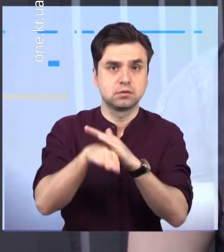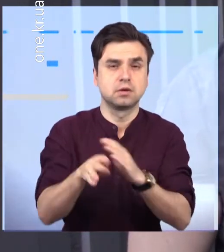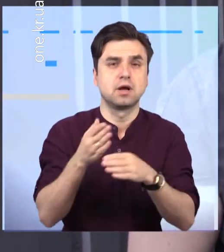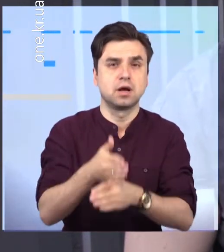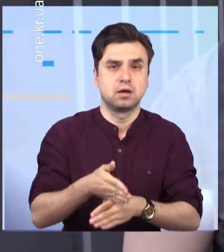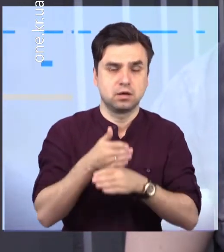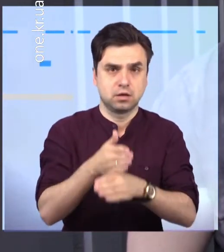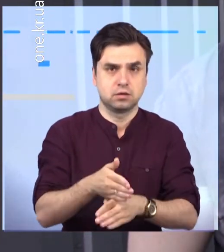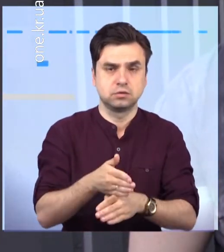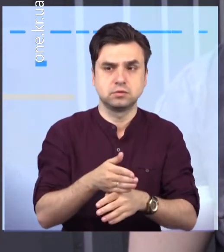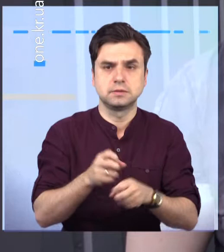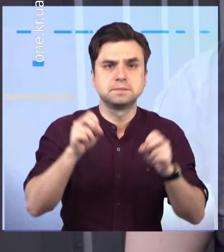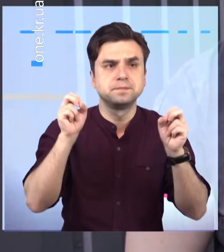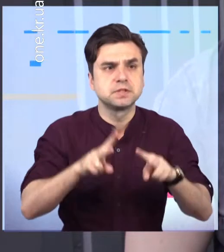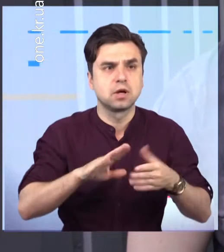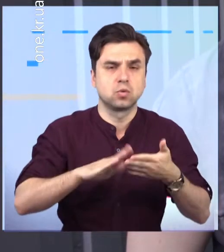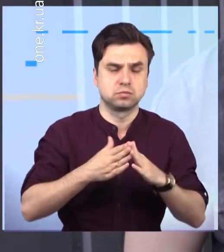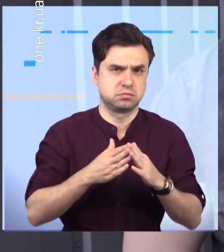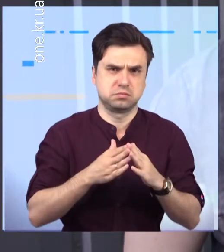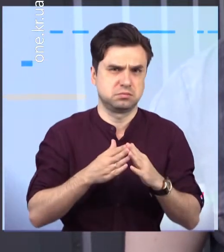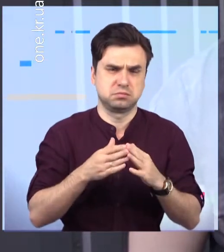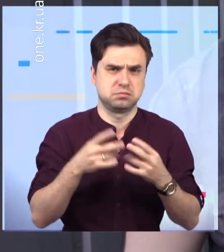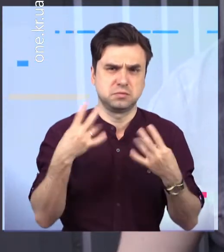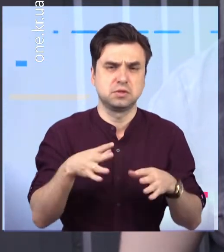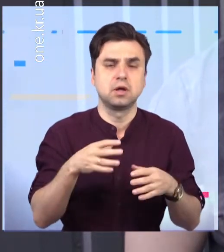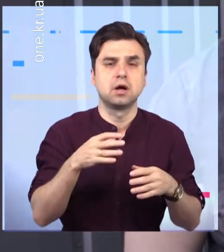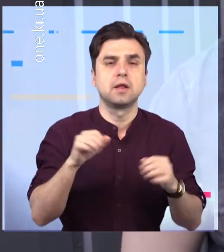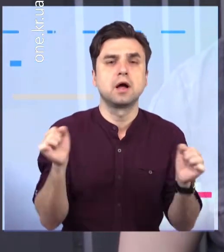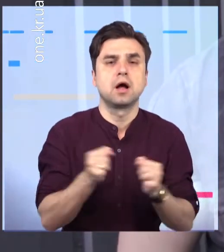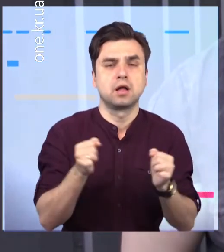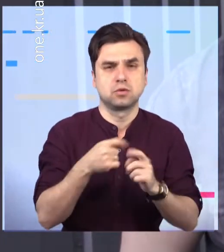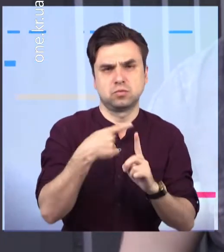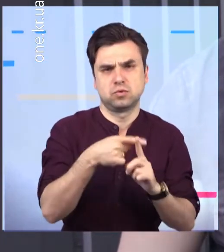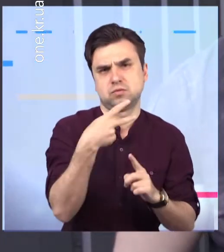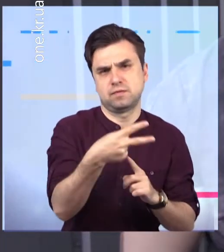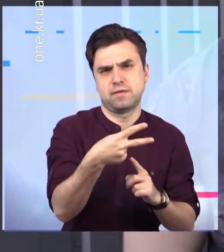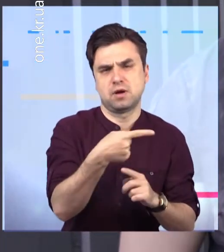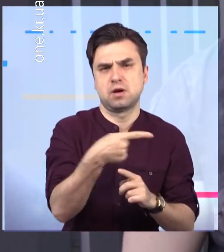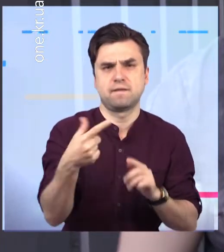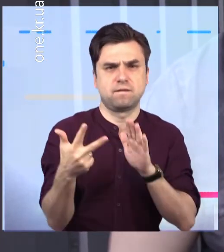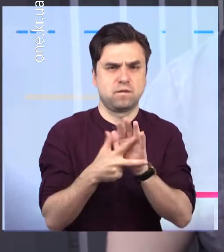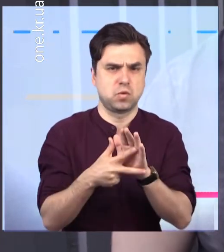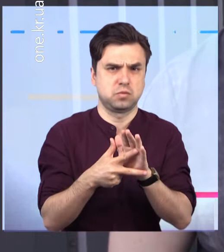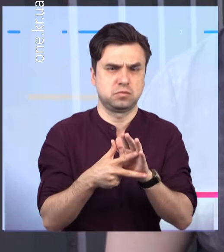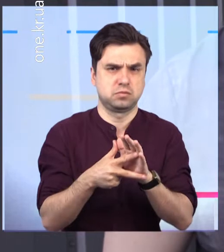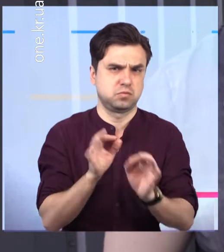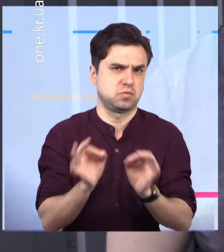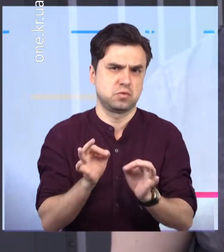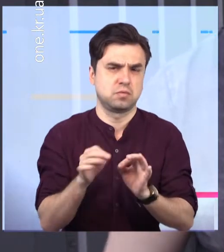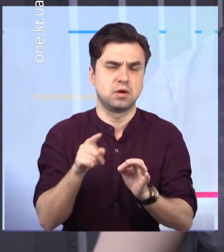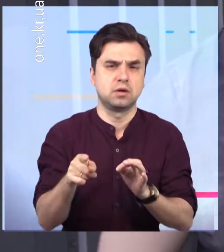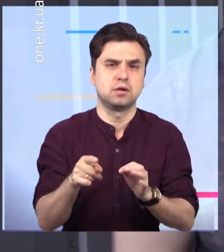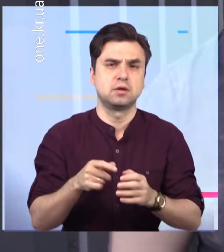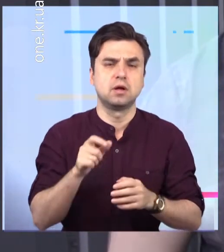звичайно, плюс два, плюс шесть, плюс восемь, і вона однодозна. Ми не підв'язані під яке-то определене